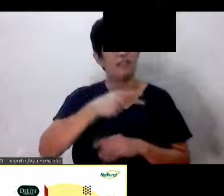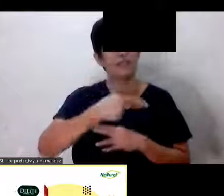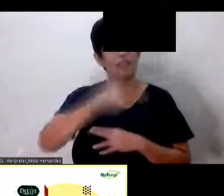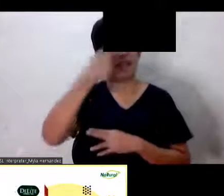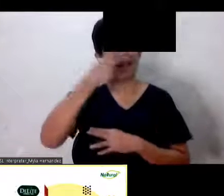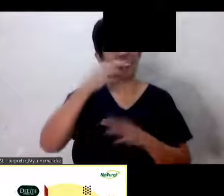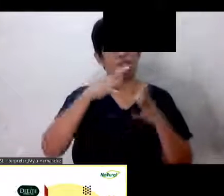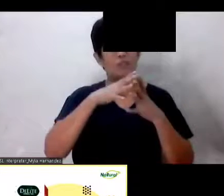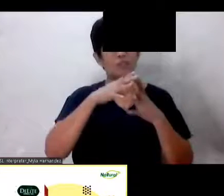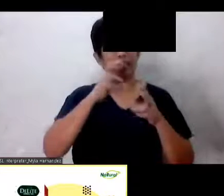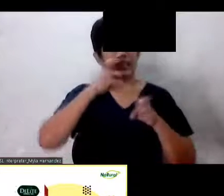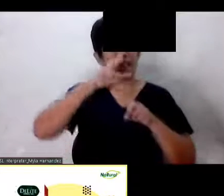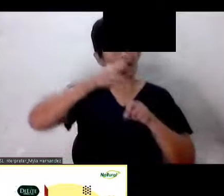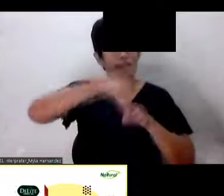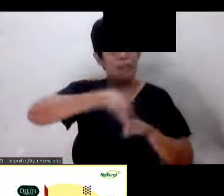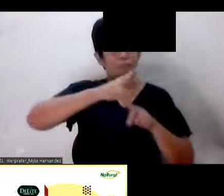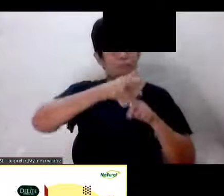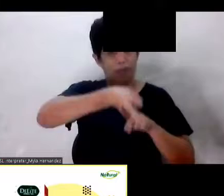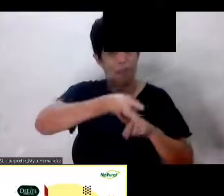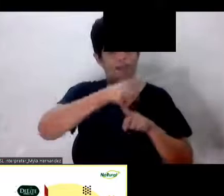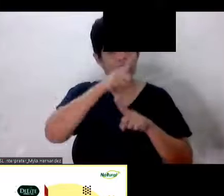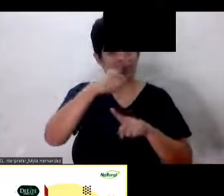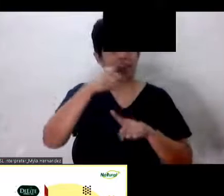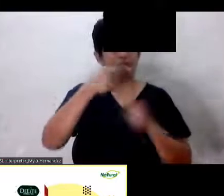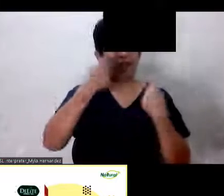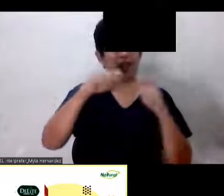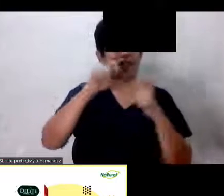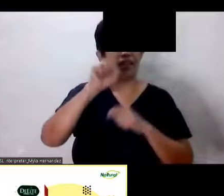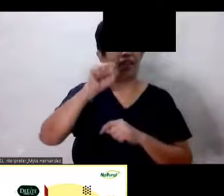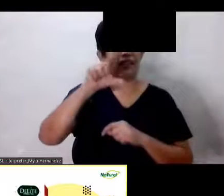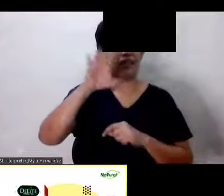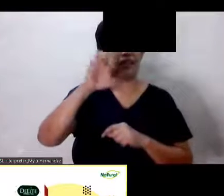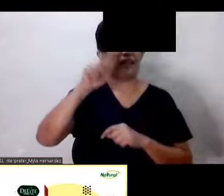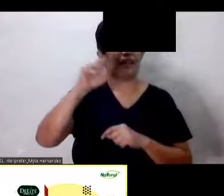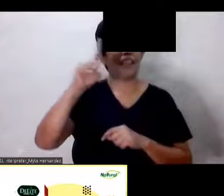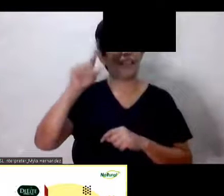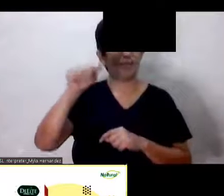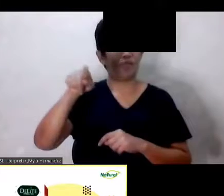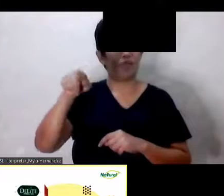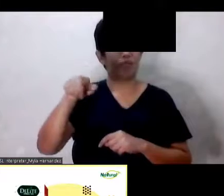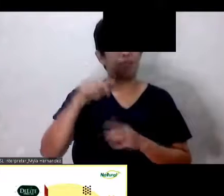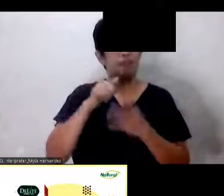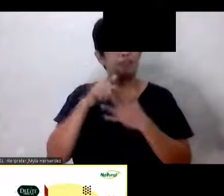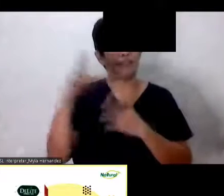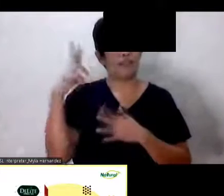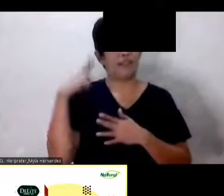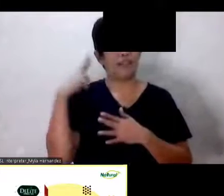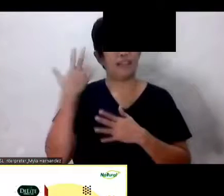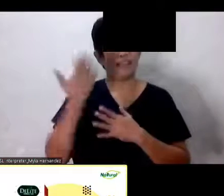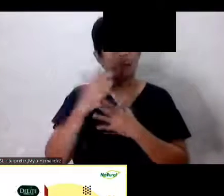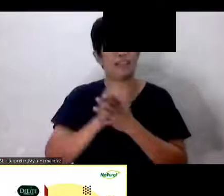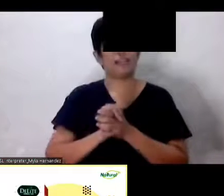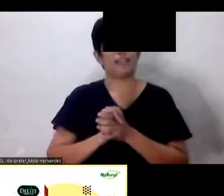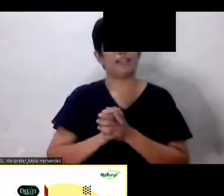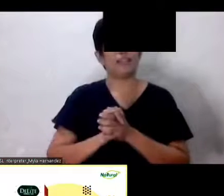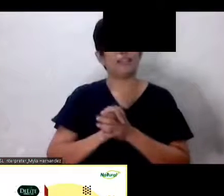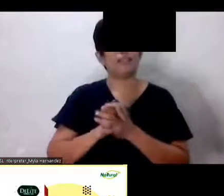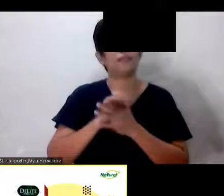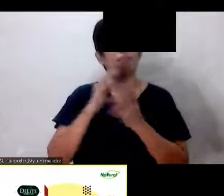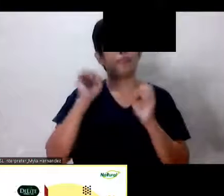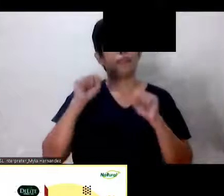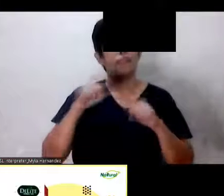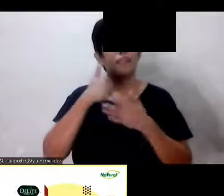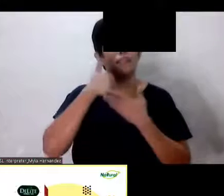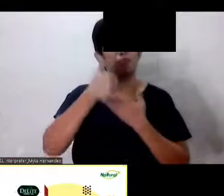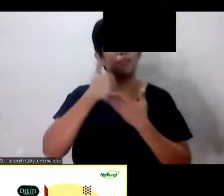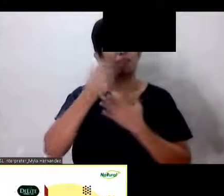nasa Itong nasa Side kong ito Okay Nasa kanan ko Slenda po Ay makakatulong